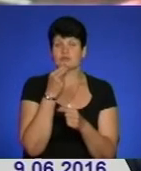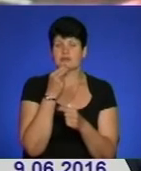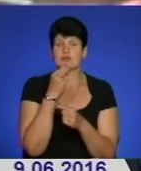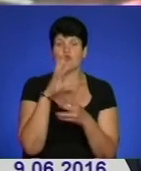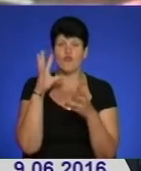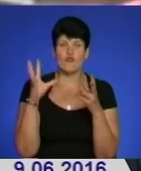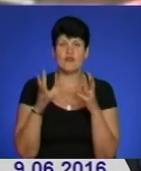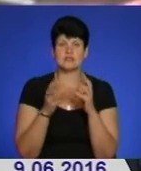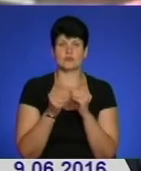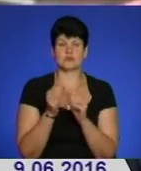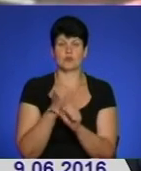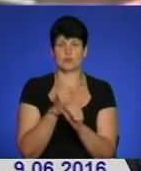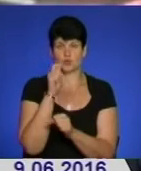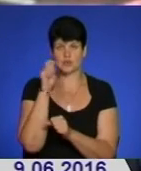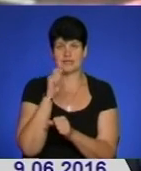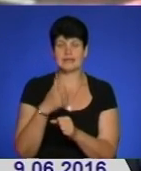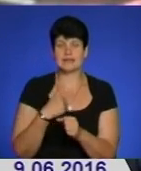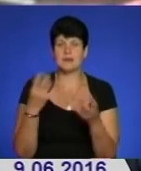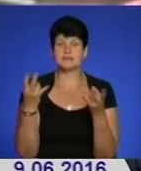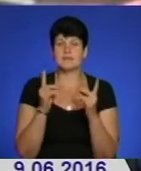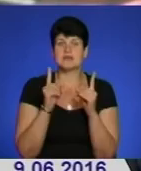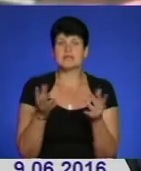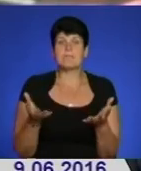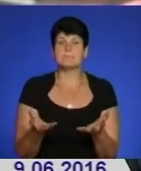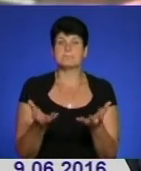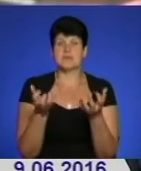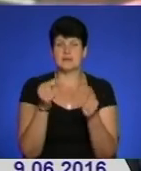комплекс сьогодні виробляє Україна. Нам треба тільки підтримувати його розвиток і зростання.